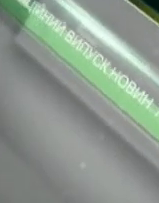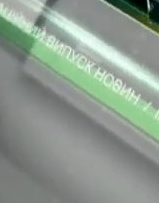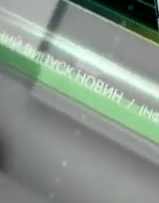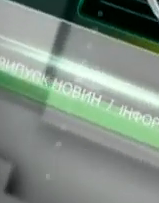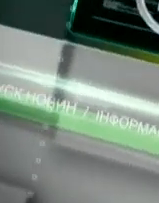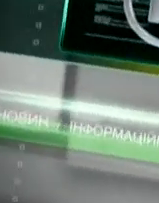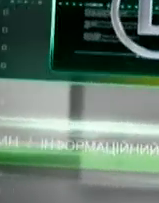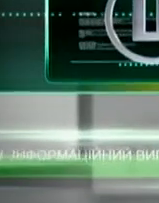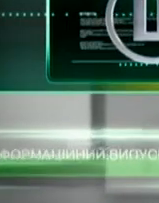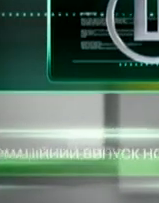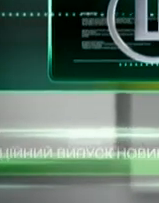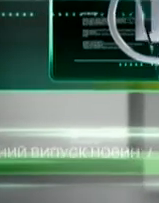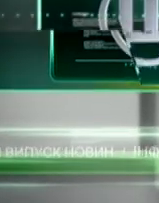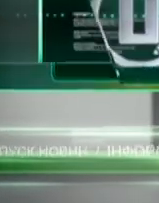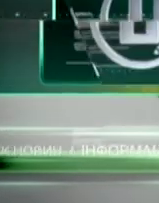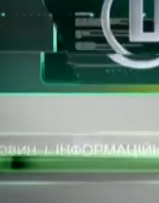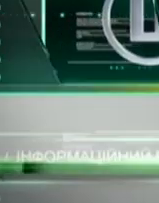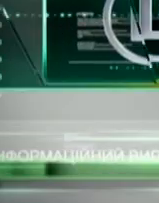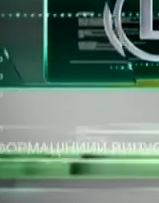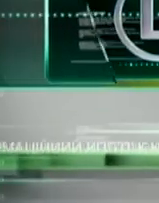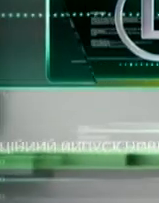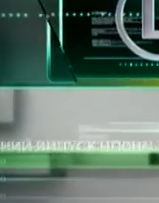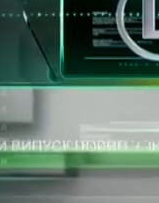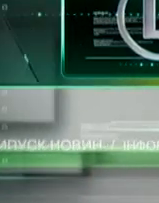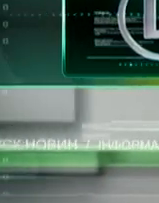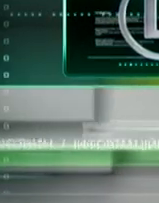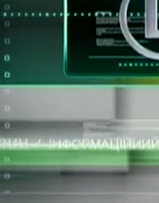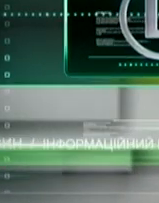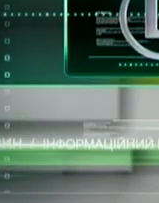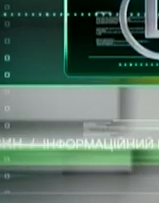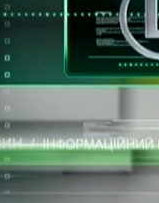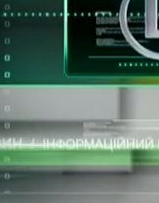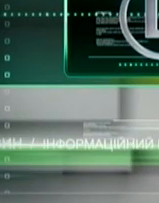Субтитрувальниця Оля Субтитрувальниця